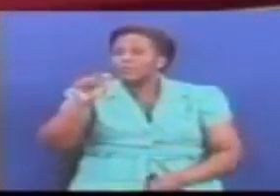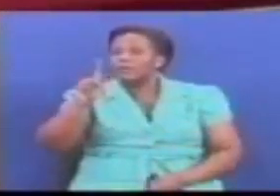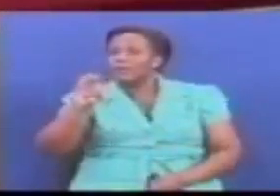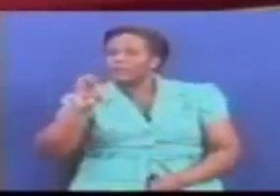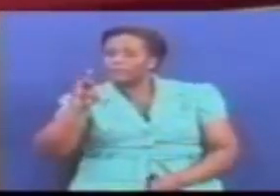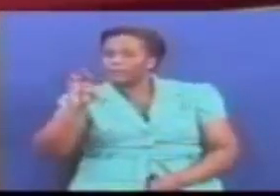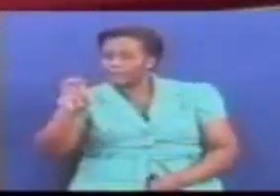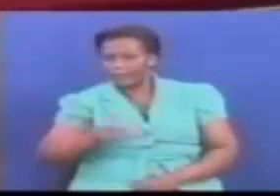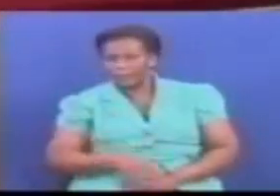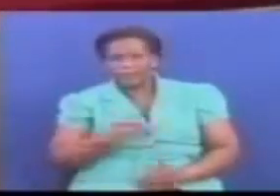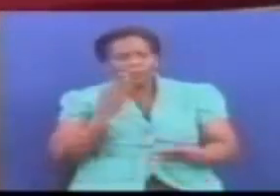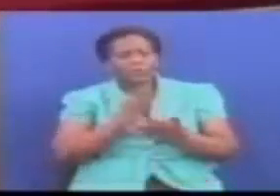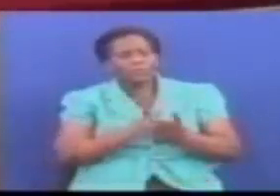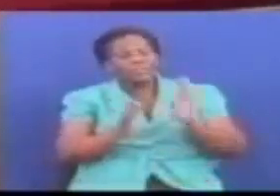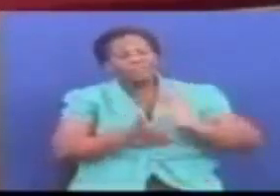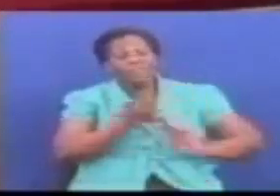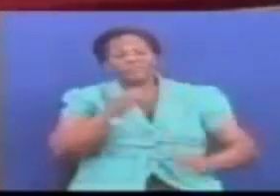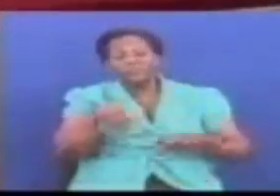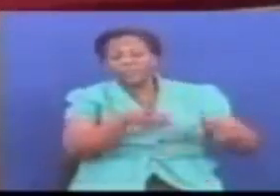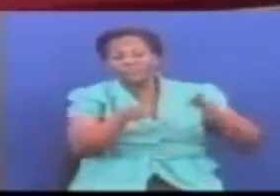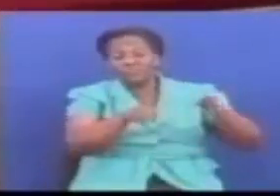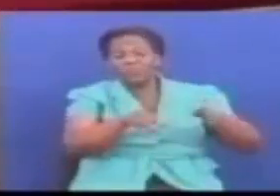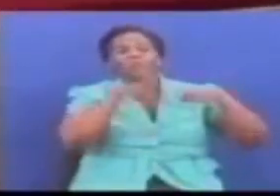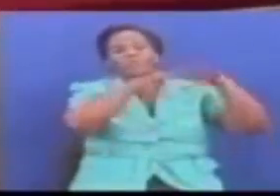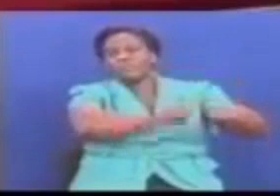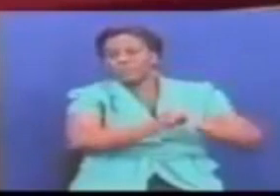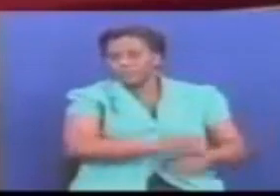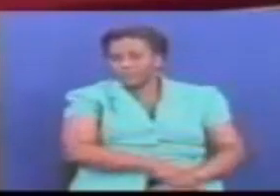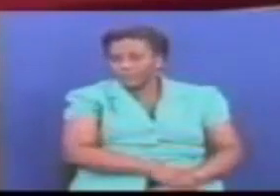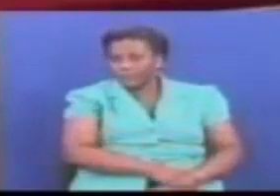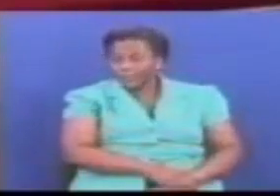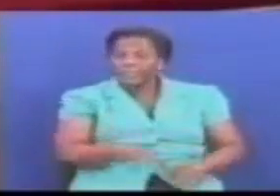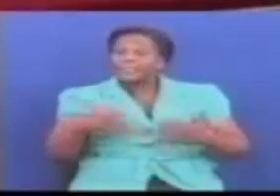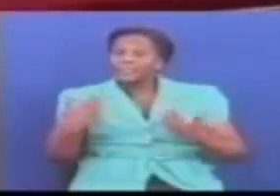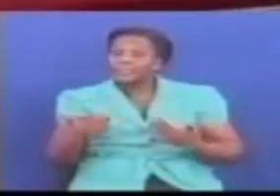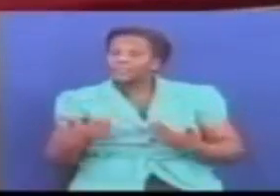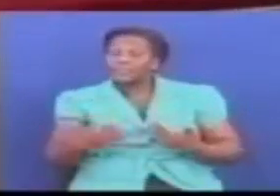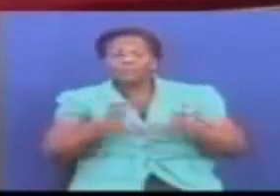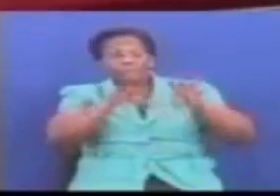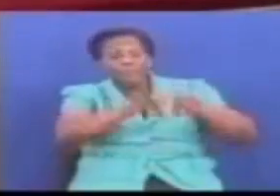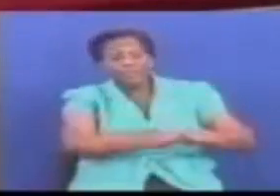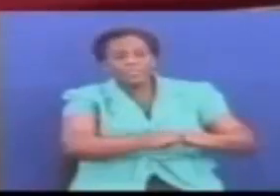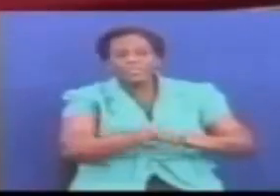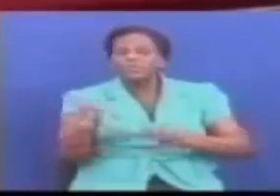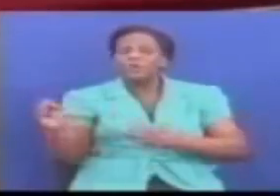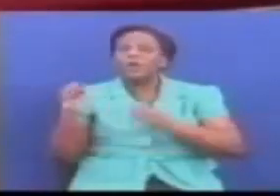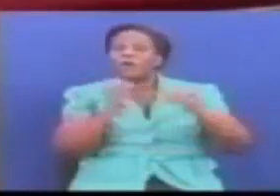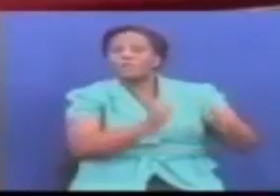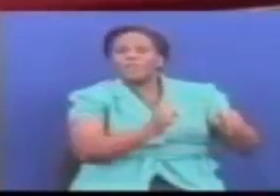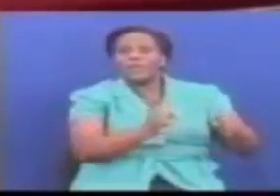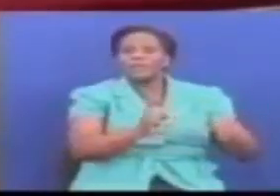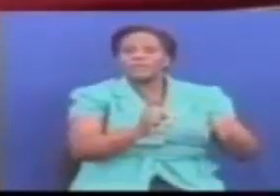kwenye vianzo vyake ulivamiwa Lakini uvamizi ule ulikuwa unafanyo na wale wahamiaji haramu Ambo wanakuja kule kasuru,